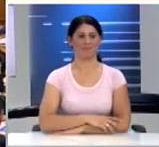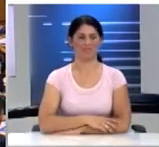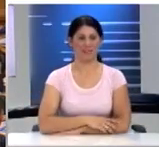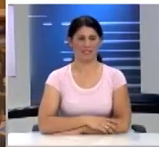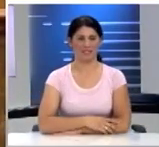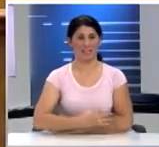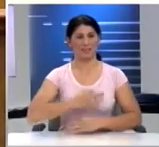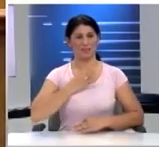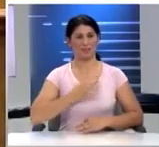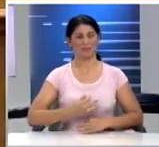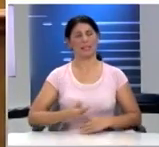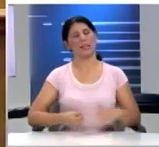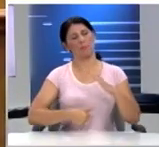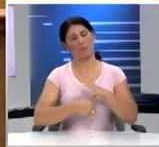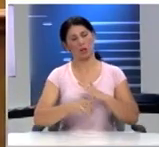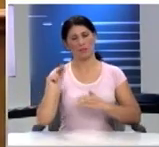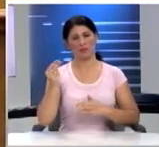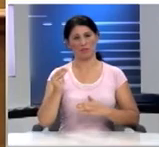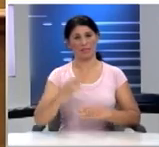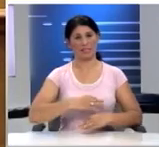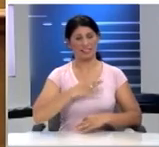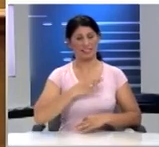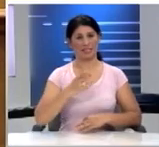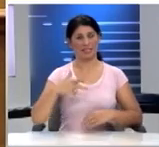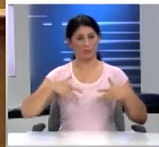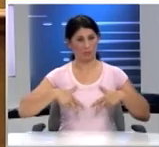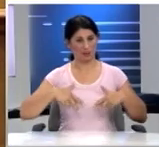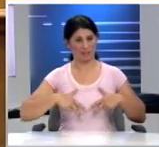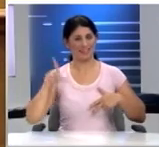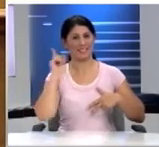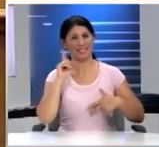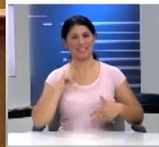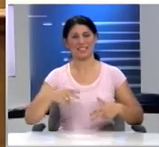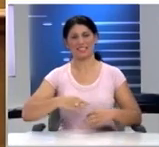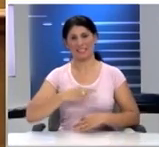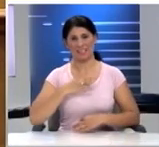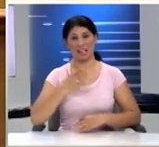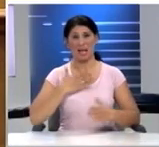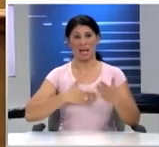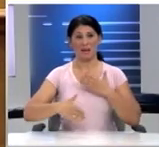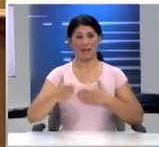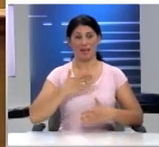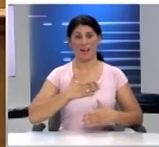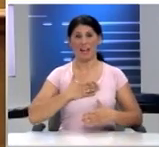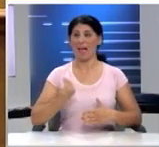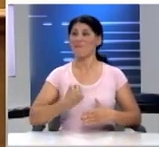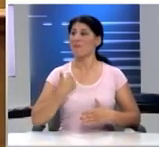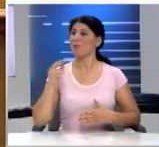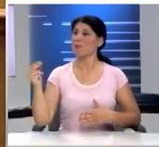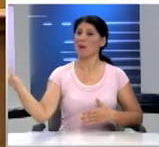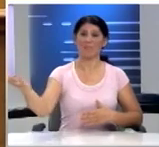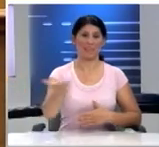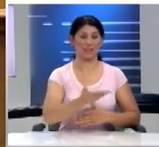Αξιότιμη κύριε Πρόεδρε της Βουλής κυρία Υπουργεία και κύριοι Υπουργοί κυρίες και κύριοι και αγαπητές και αγαπητοί εφηβουλευτές